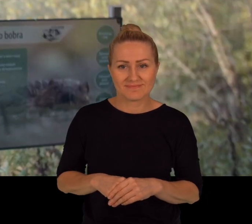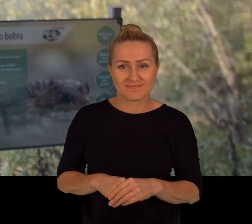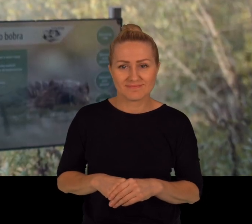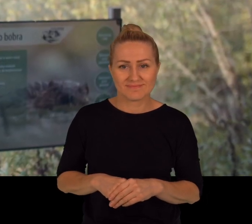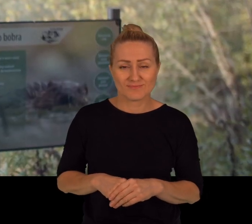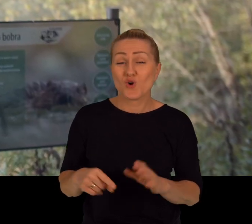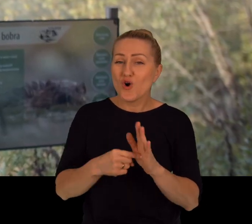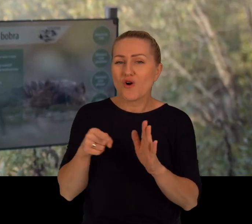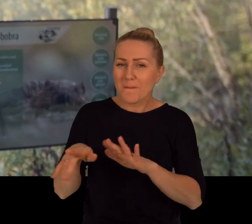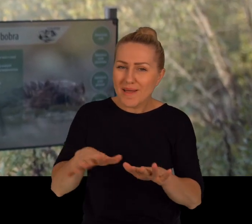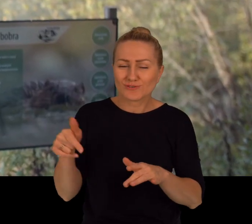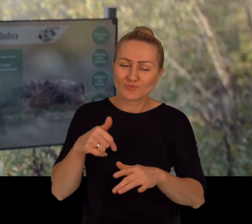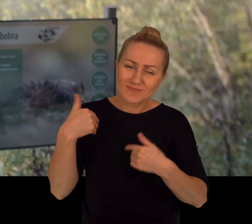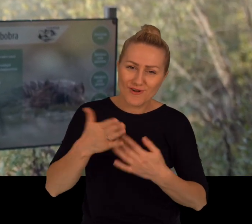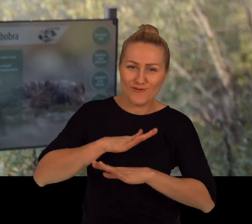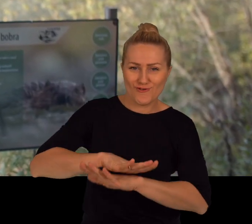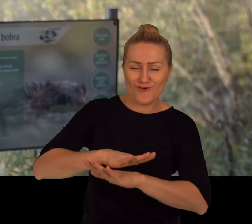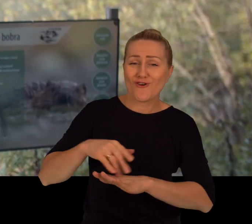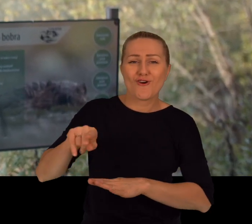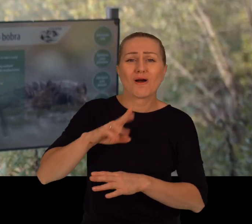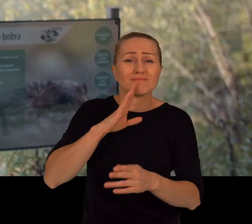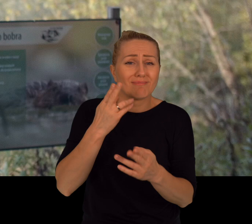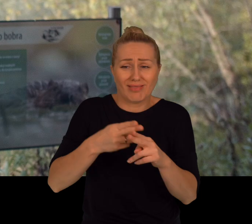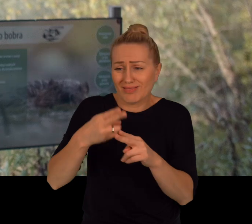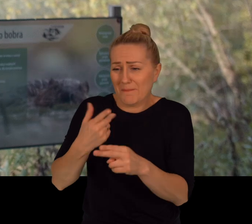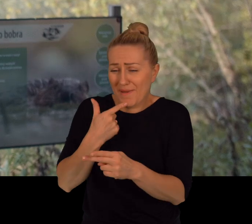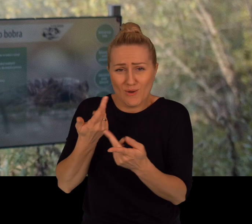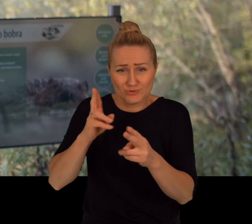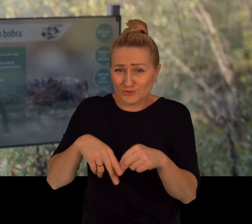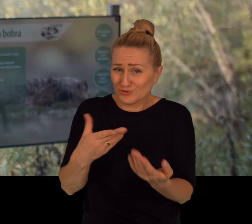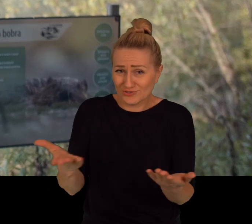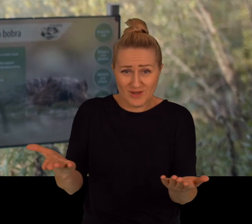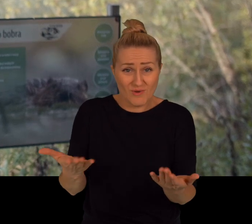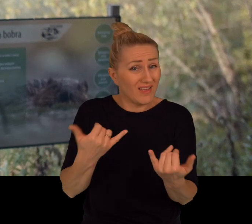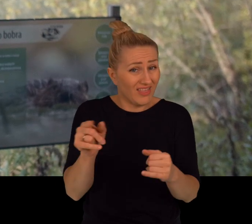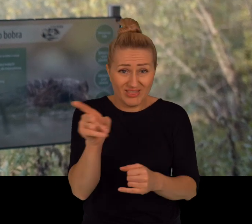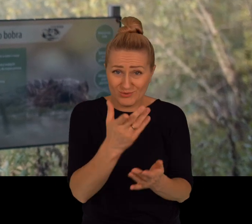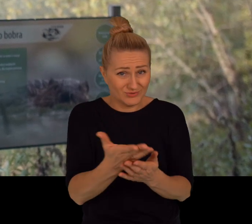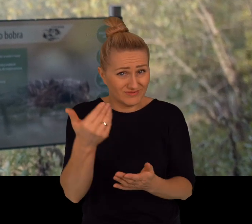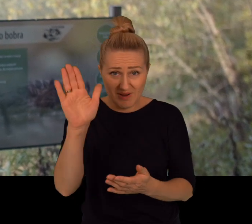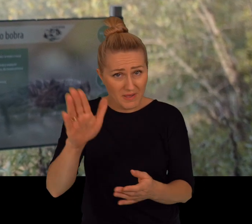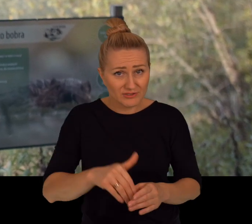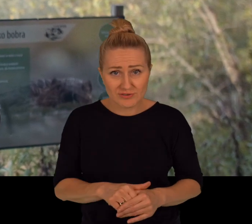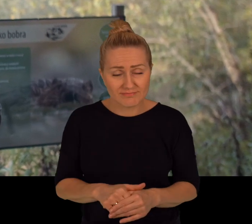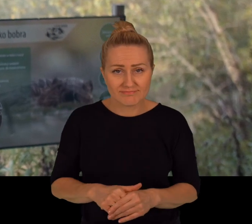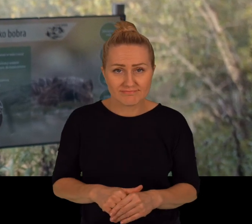To takie miejsca trzeba właśnie chronić, to tylko takie skrawki nam już zostały, ale innych nie będzie.